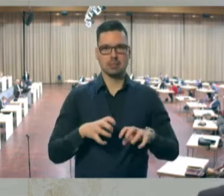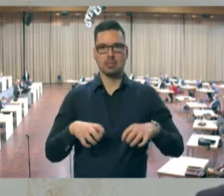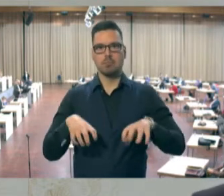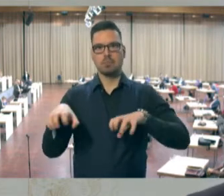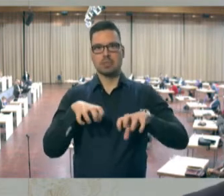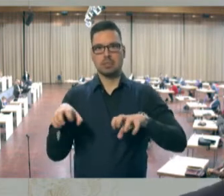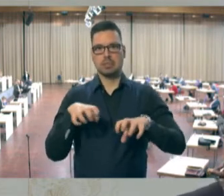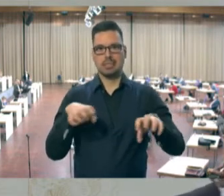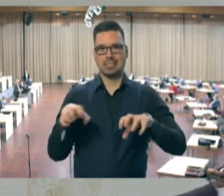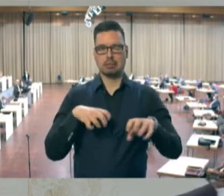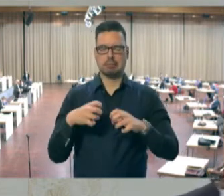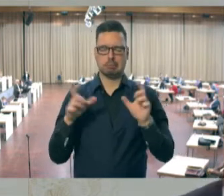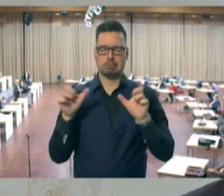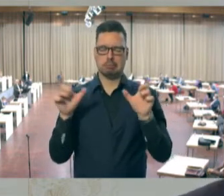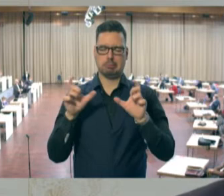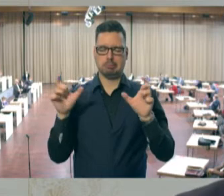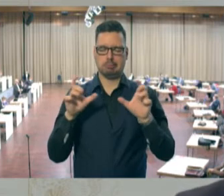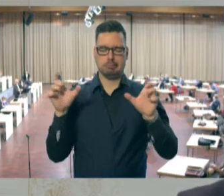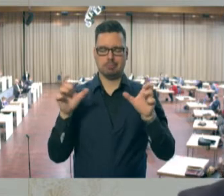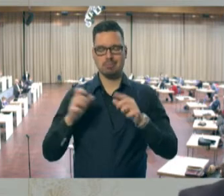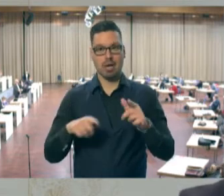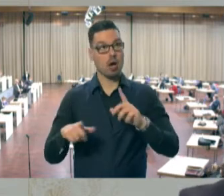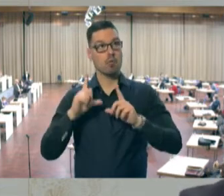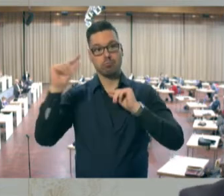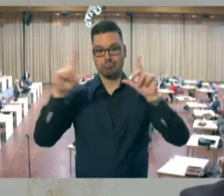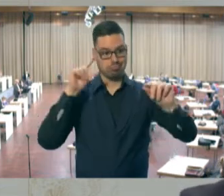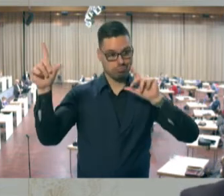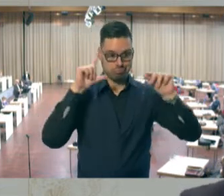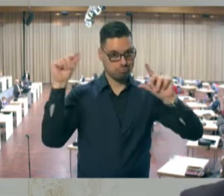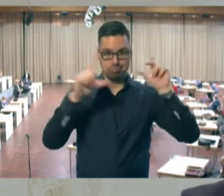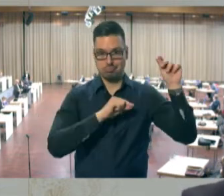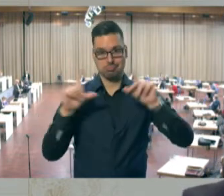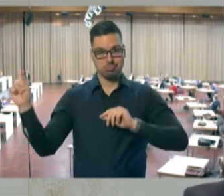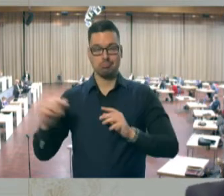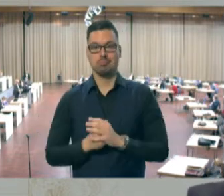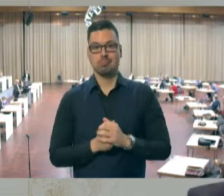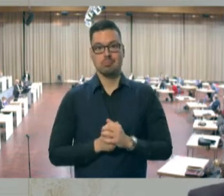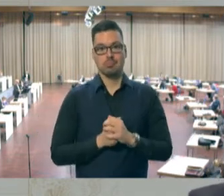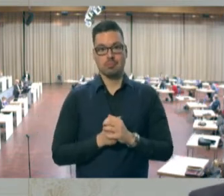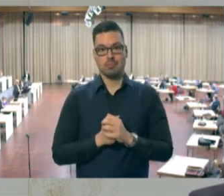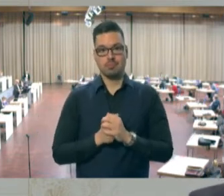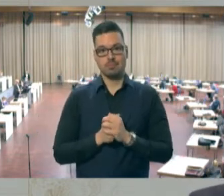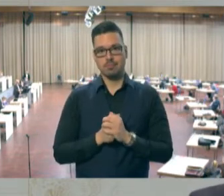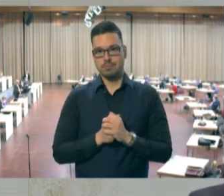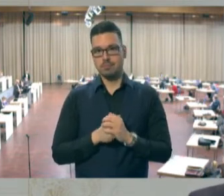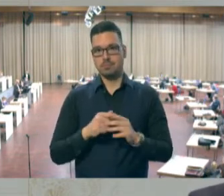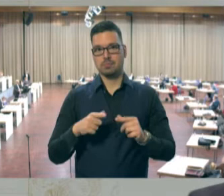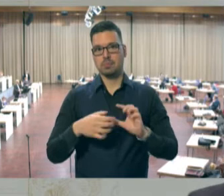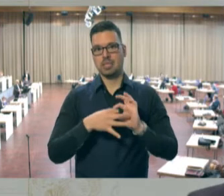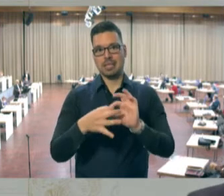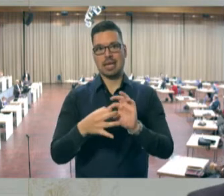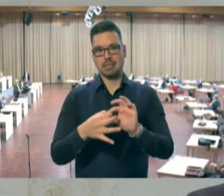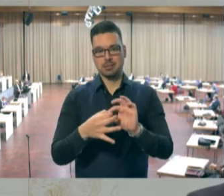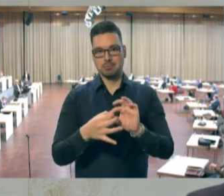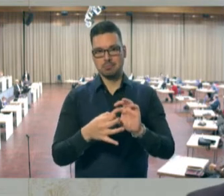unter Trümmern, alles rennet, rettet, flüchtet, Hakel ist die Nacht gelichtet, durch der Hände lange Kette um die